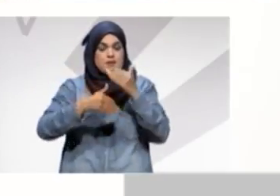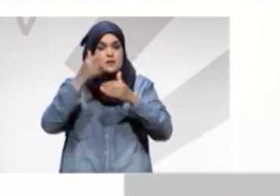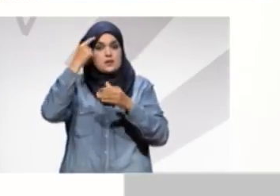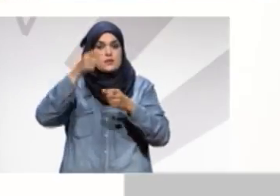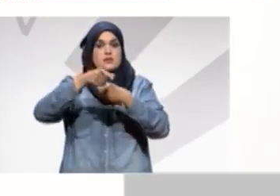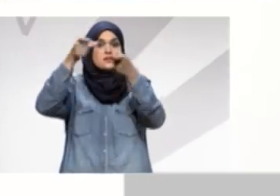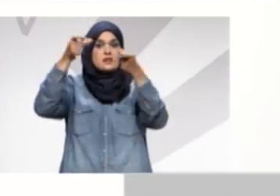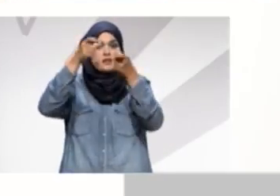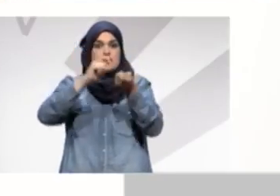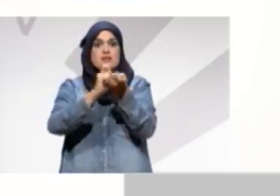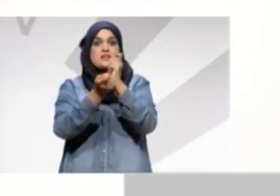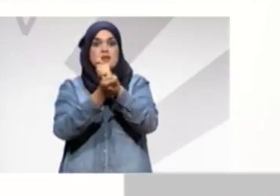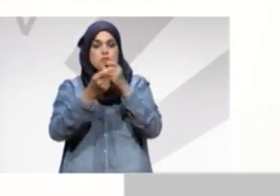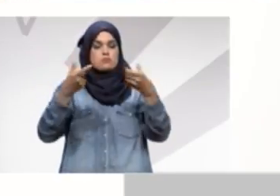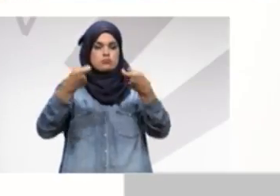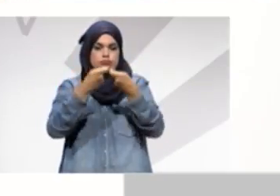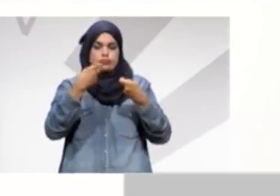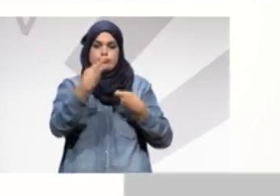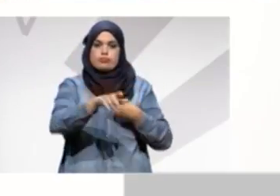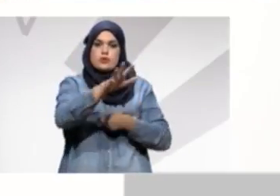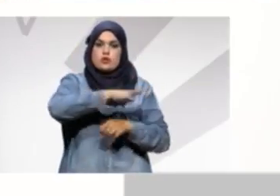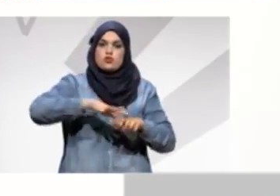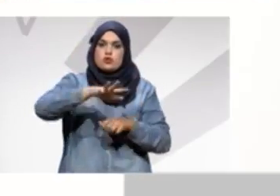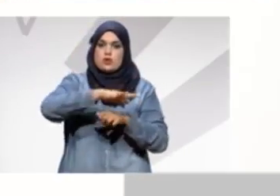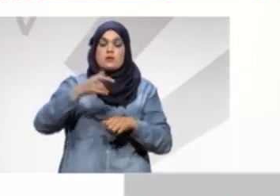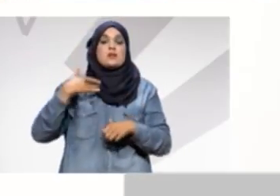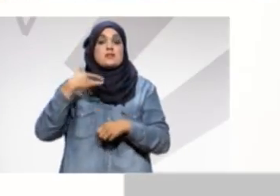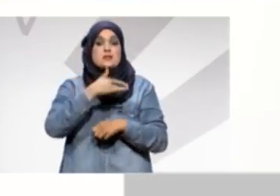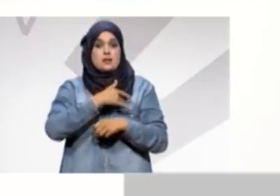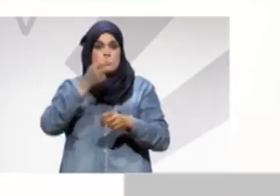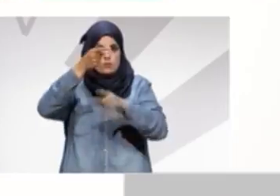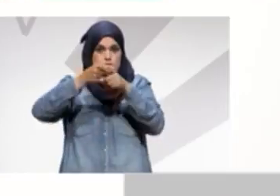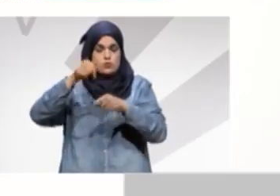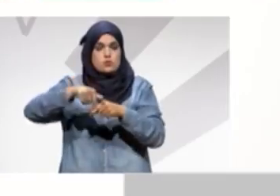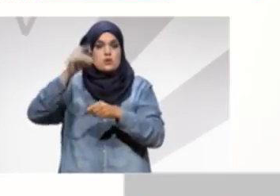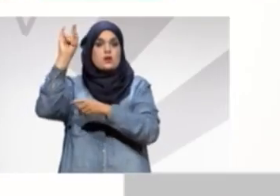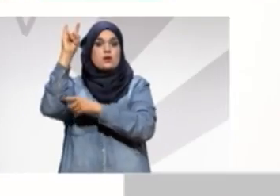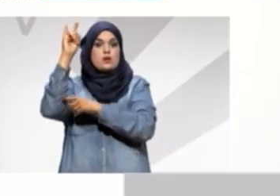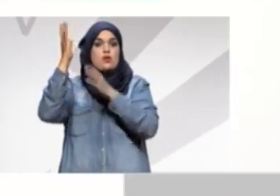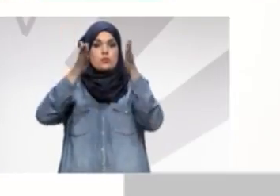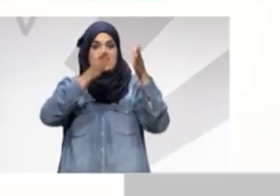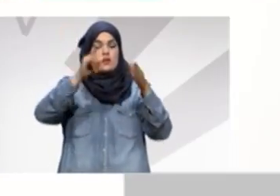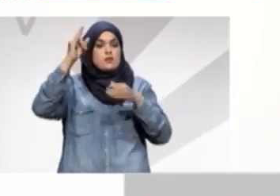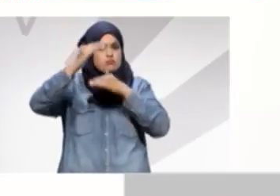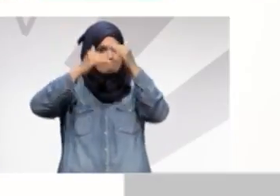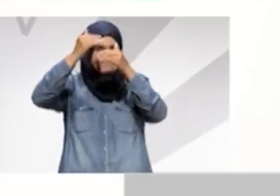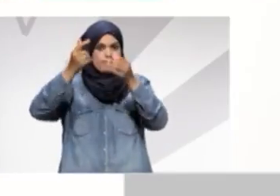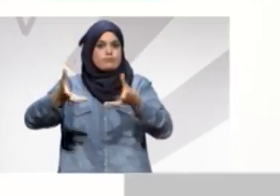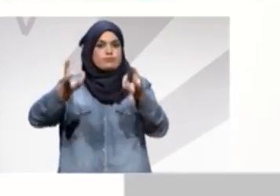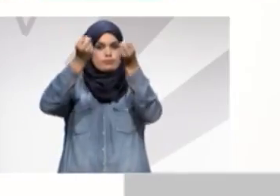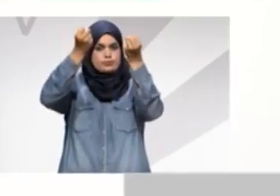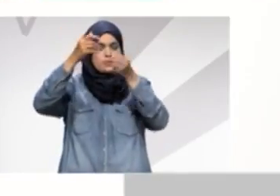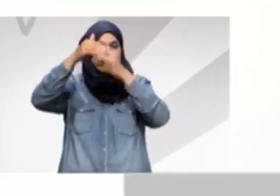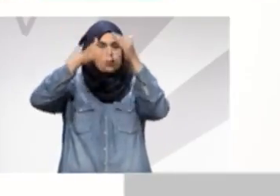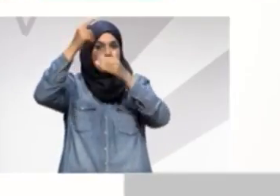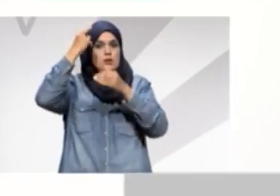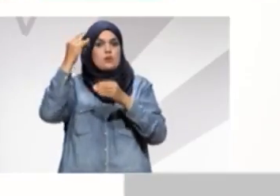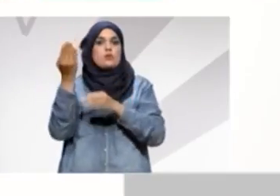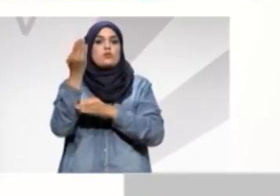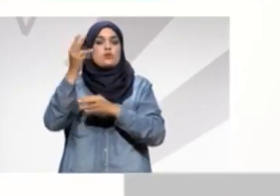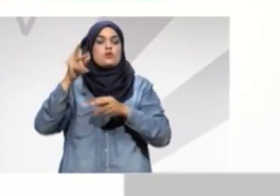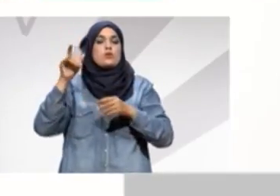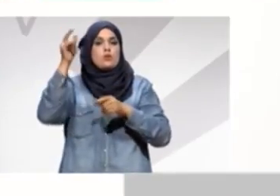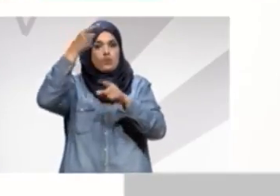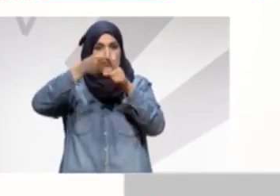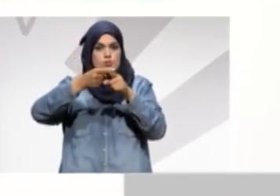تحويلية تتلائم خصوصية الجهة في مجال الصحي تطوير المستثفى الجهوي بجندوبة إلى مستشفى جامعي مما يؤدي إلى بعض